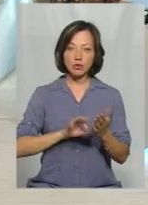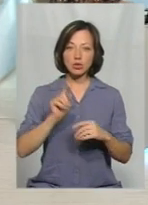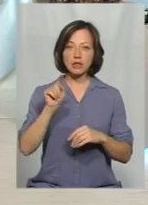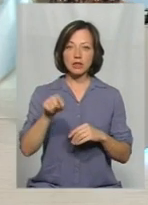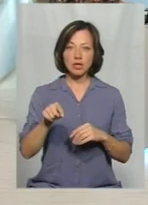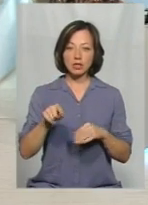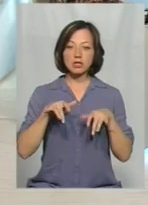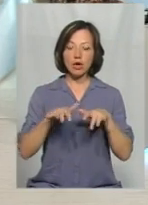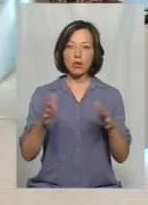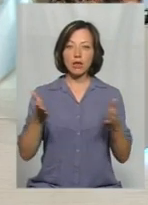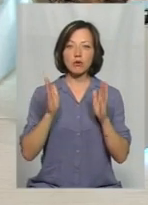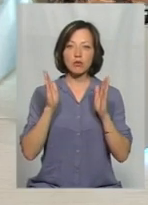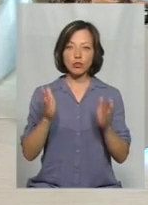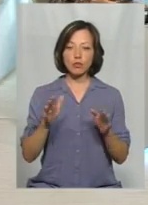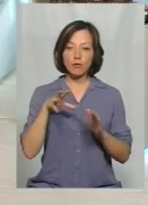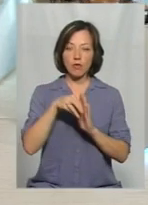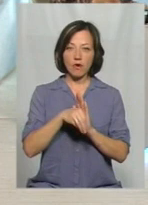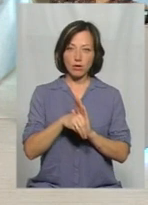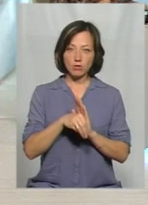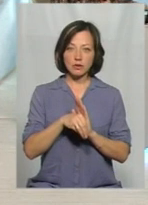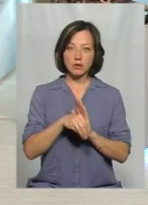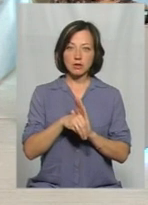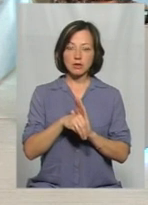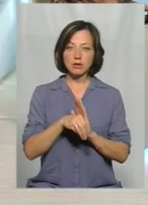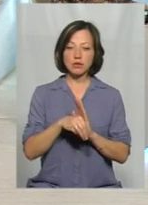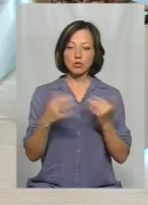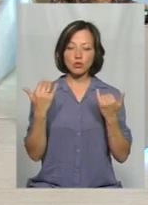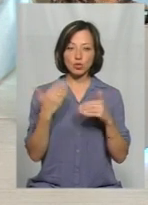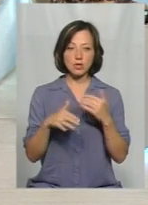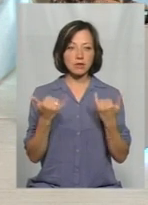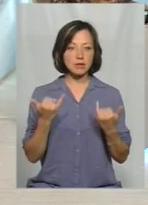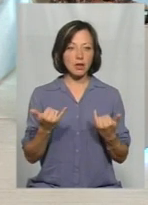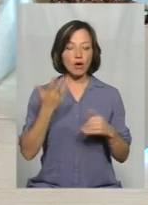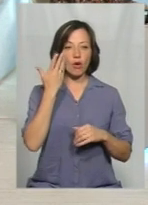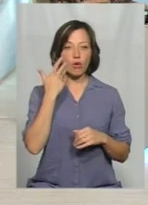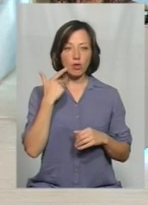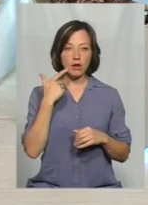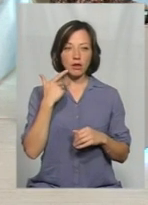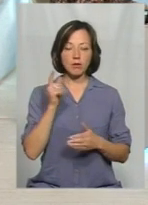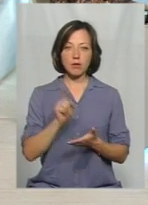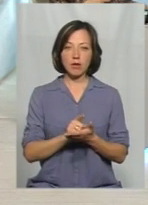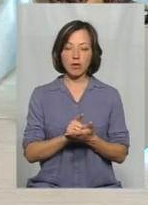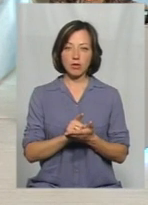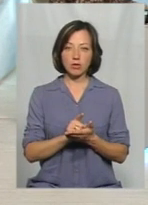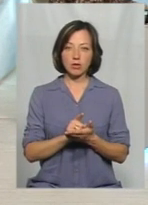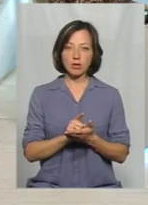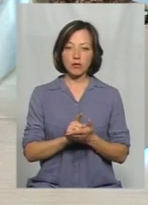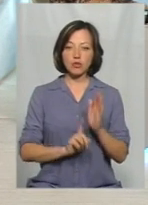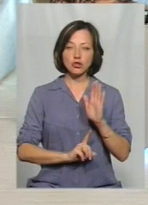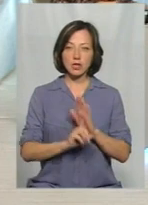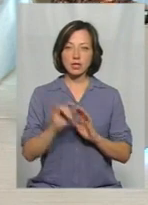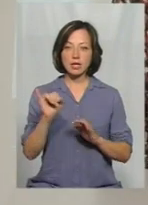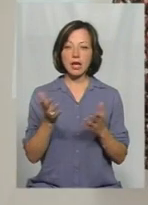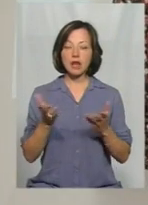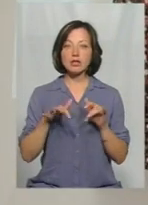заходів, які будуть впроваджуватись вже зараз. Коли вони мають все ж таки початись